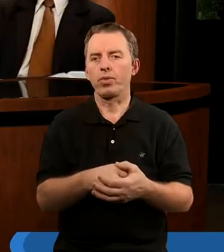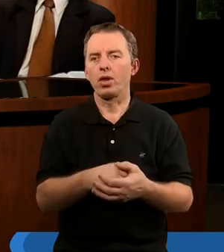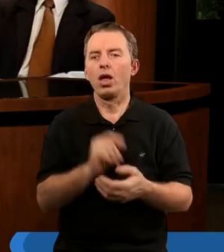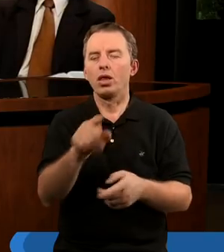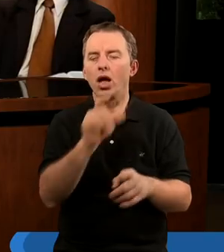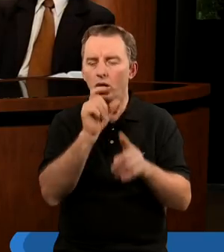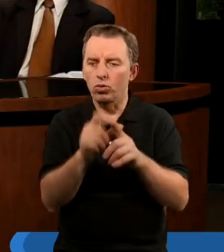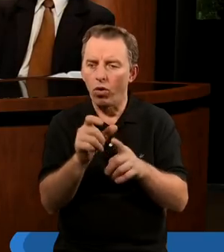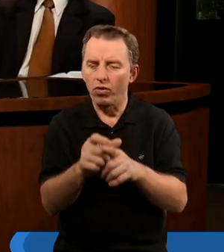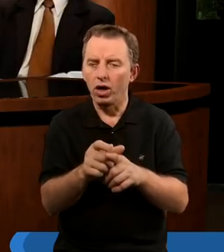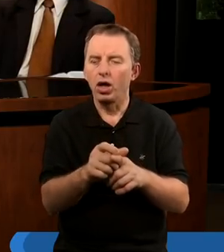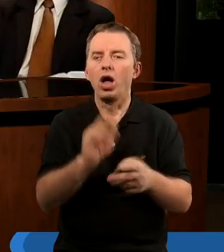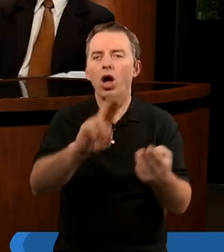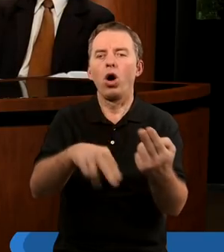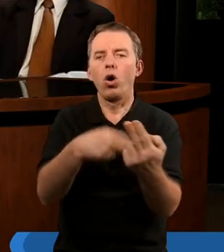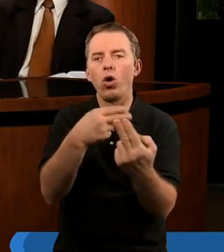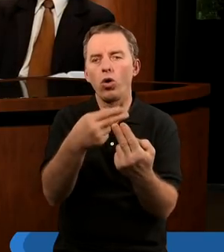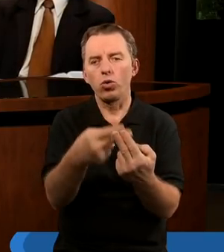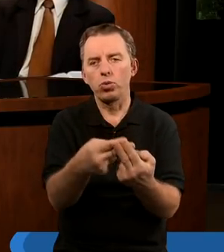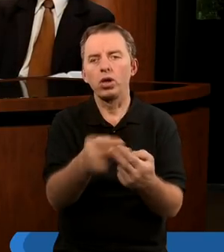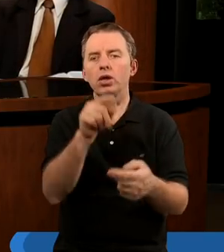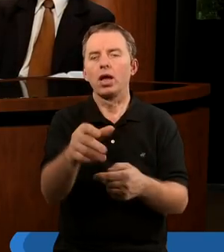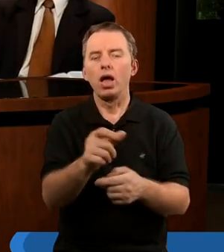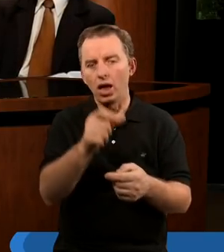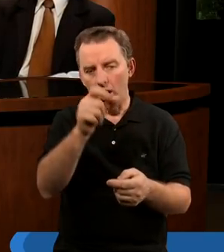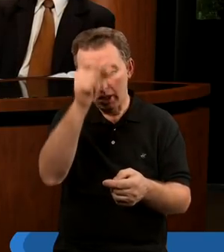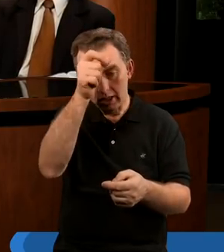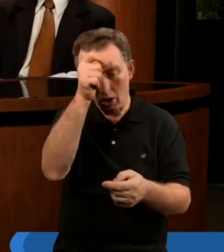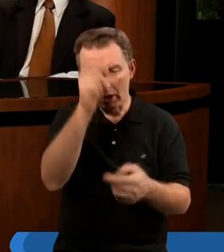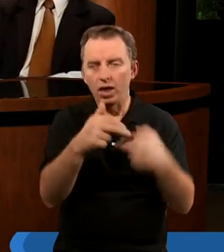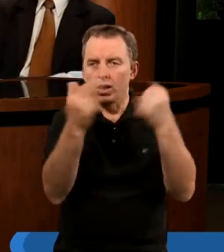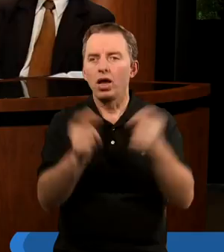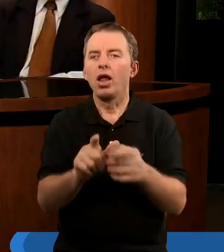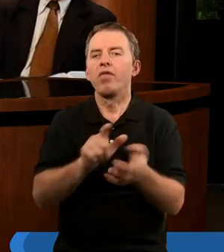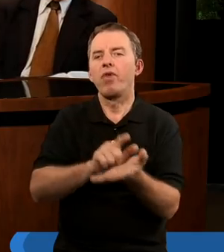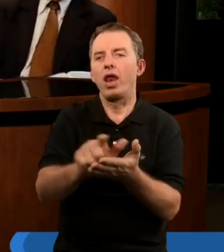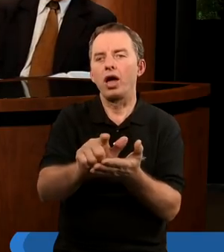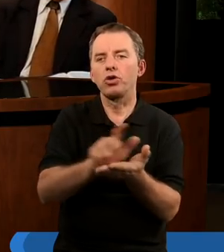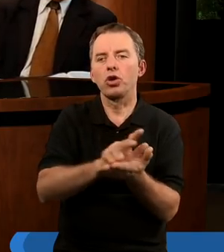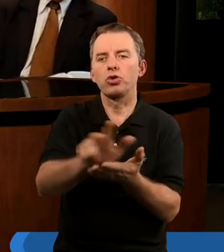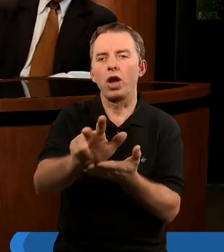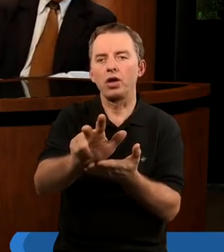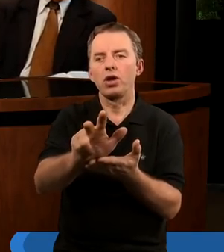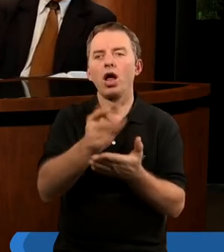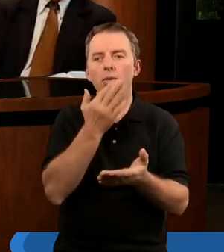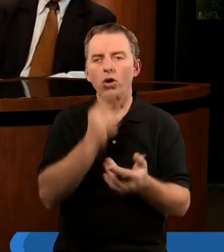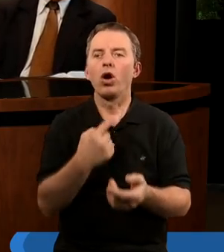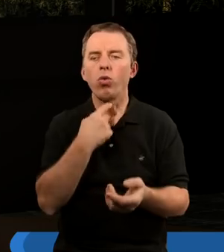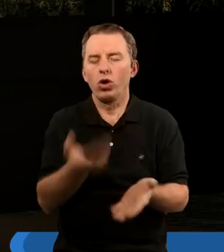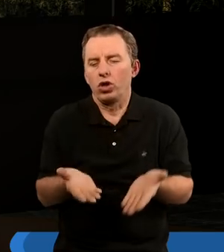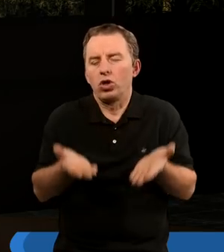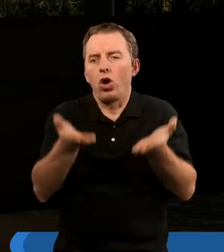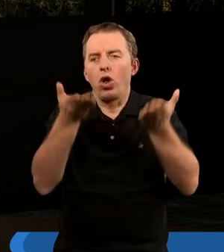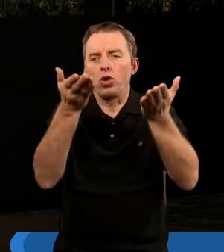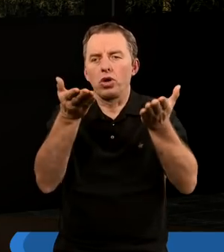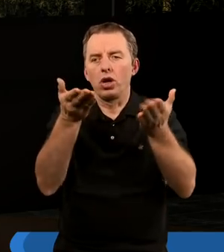na te słowa, jaka była potem odpowiedź istot tych niebieskich, te wersety 12, 13. I mówili głosem